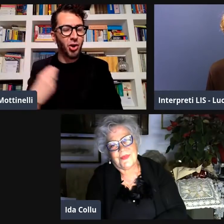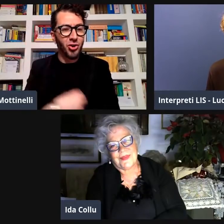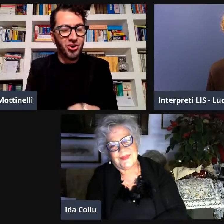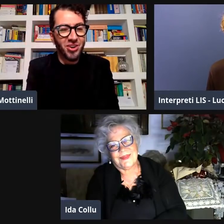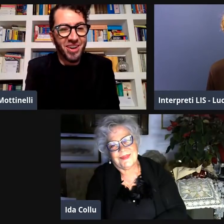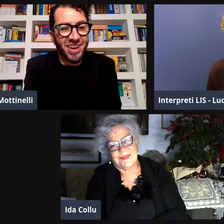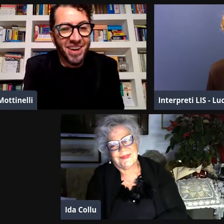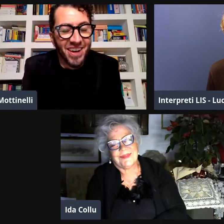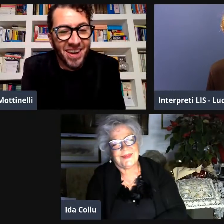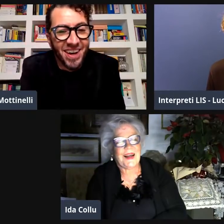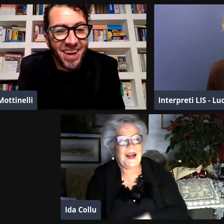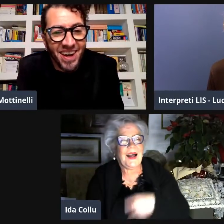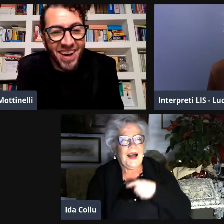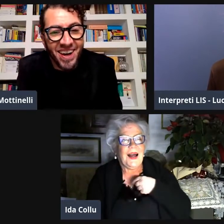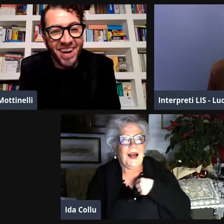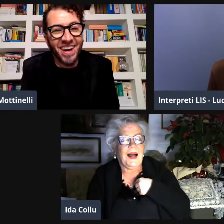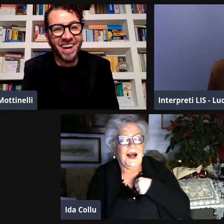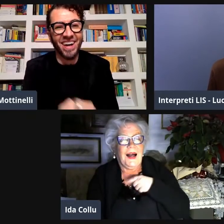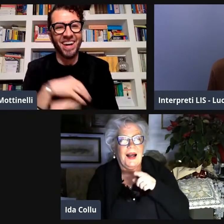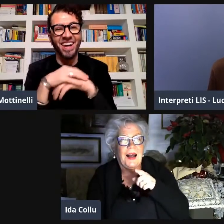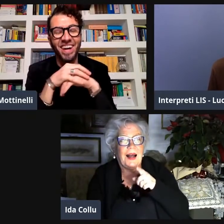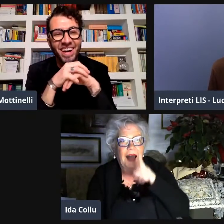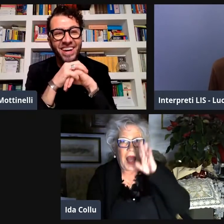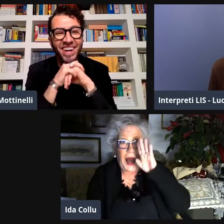emozioni hai provato all'epoca